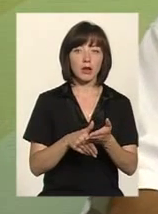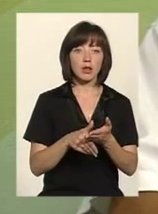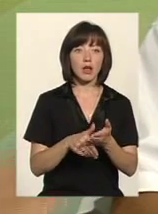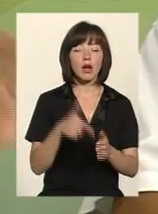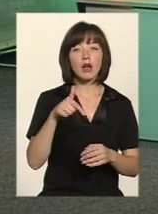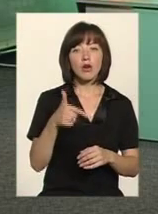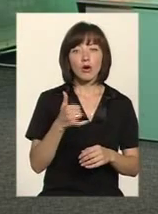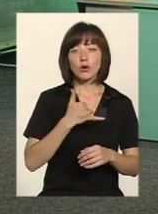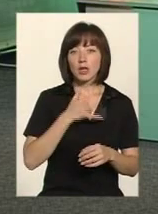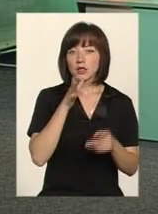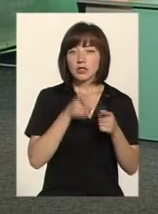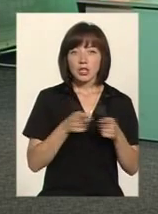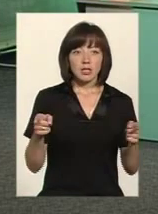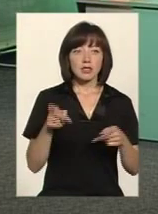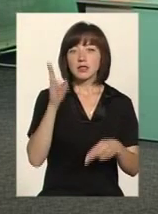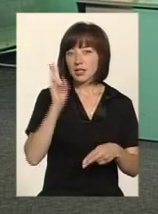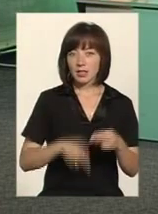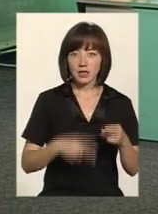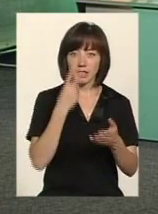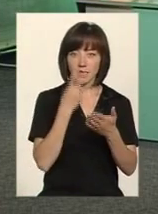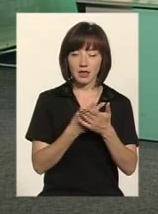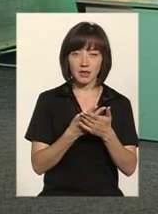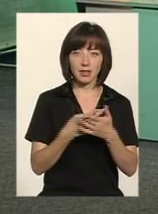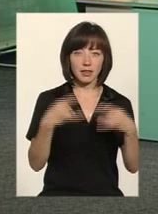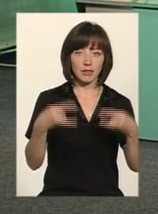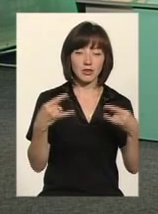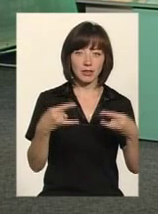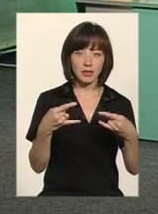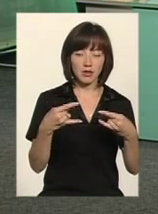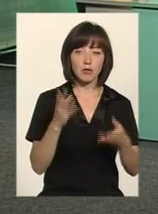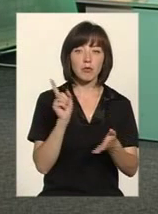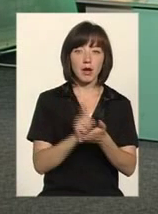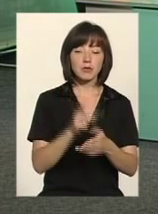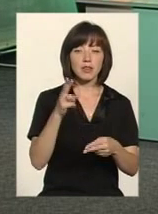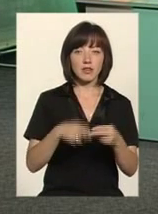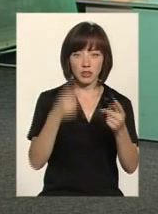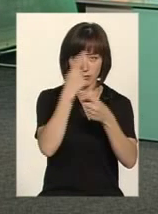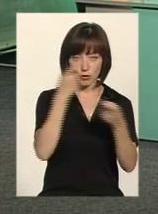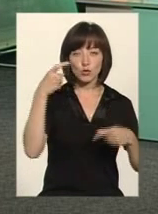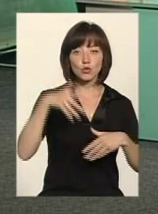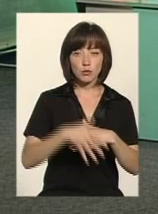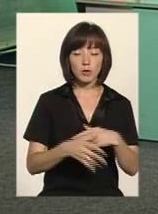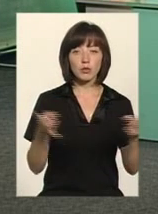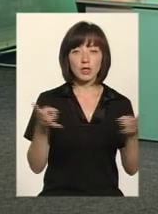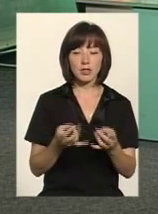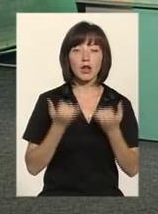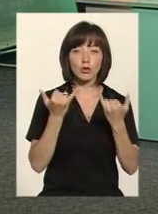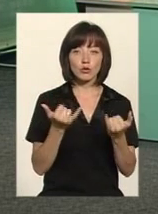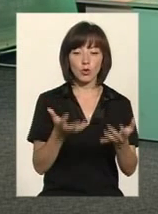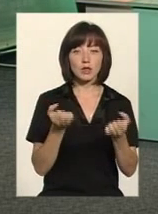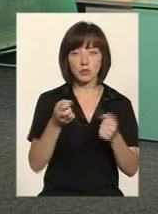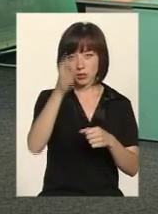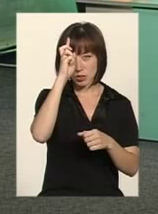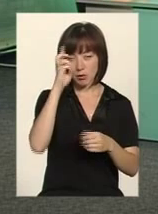Пане Григорій, у нас час збіг. Я от вже не дивлюсь, маємо завершувати ефір. Ми зрозуміли, що потрібно для того, щоб